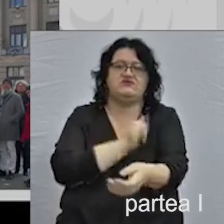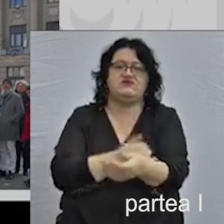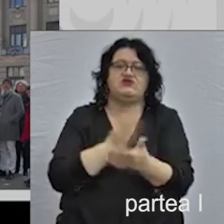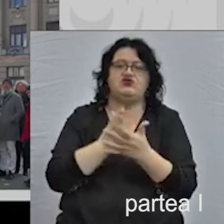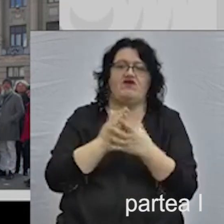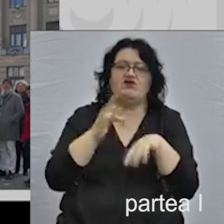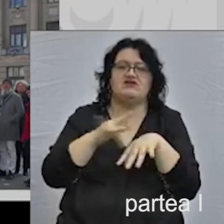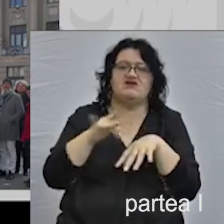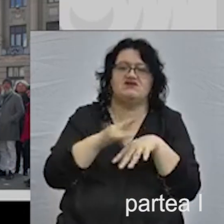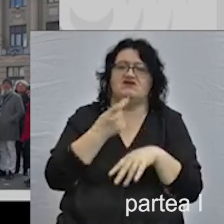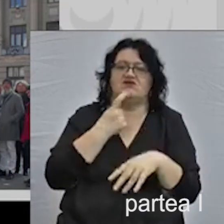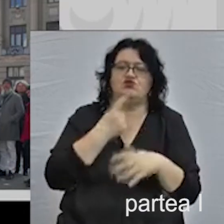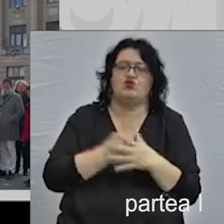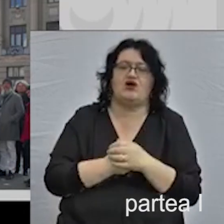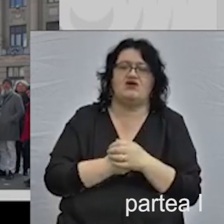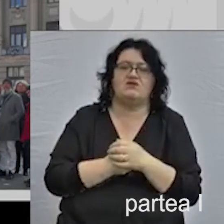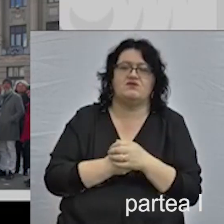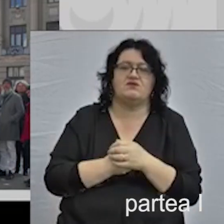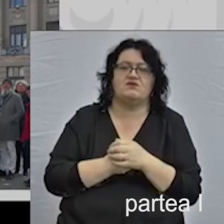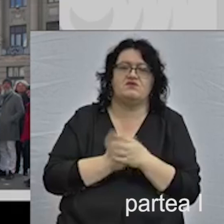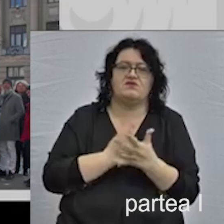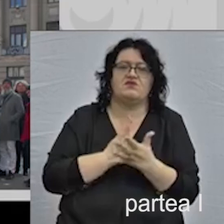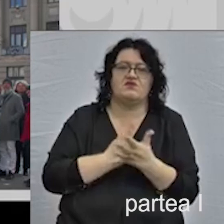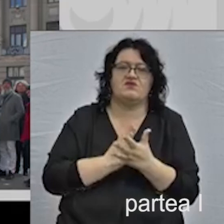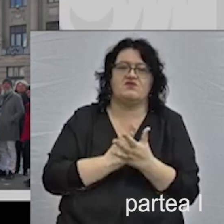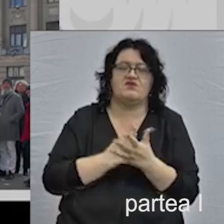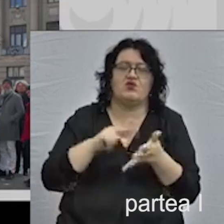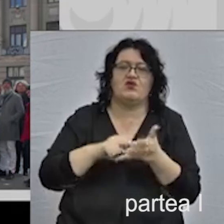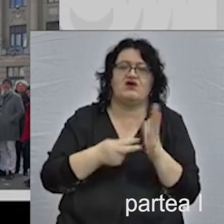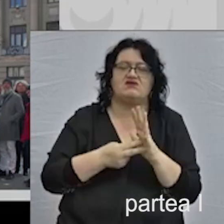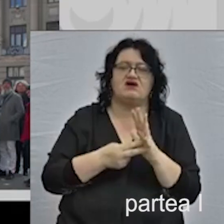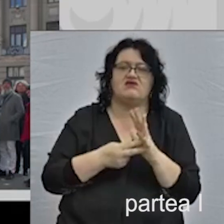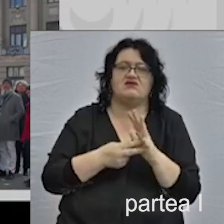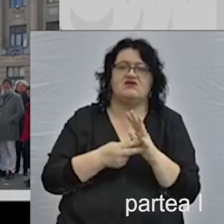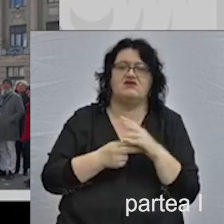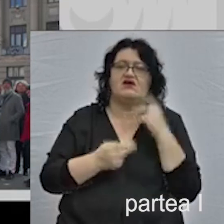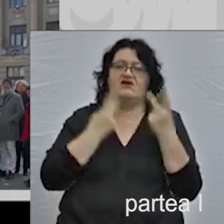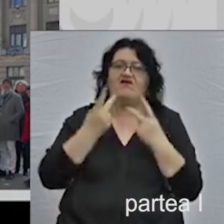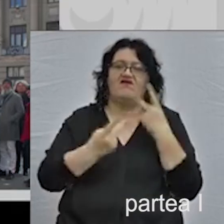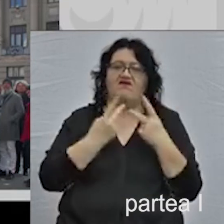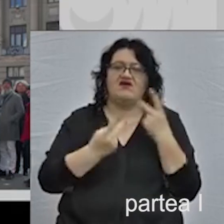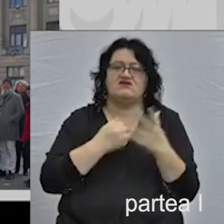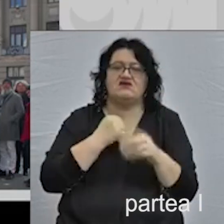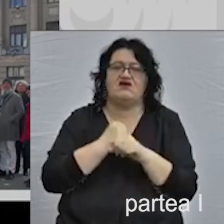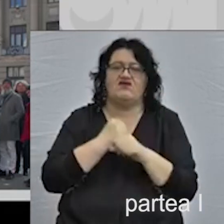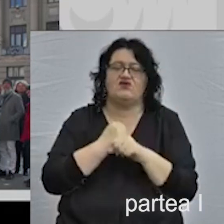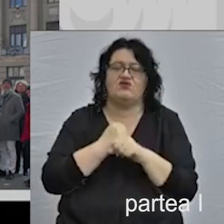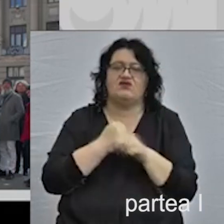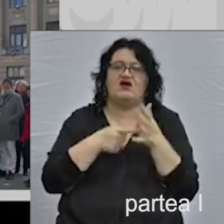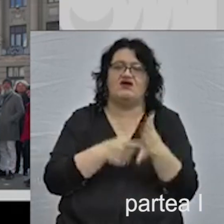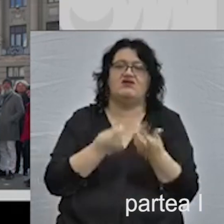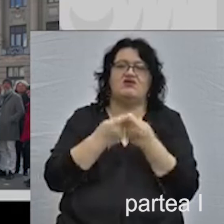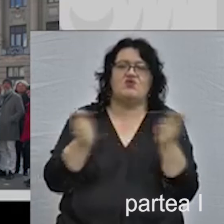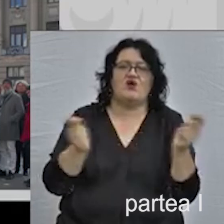fost testat în Timișoara. Am organizat un tur care a trecut în revistă